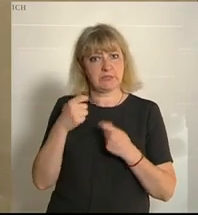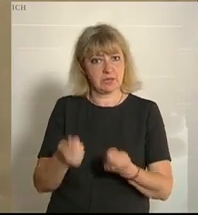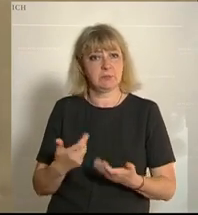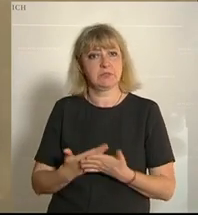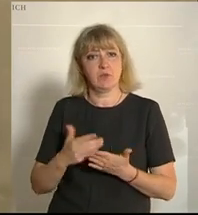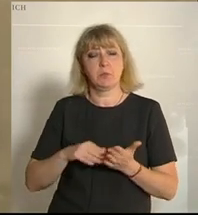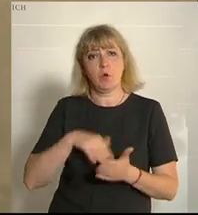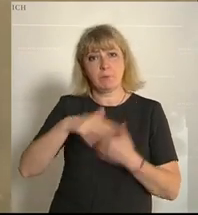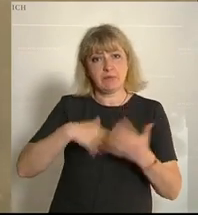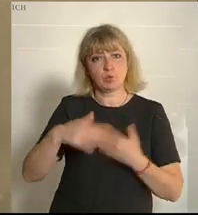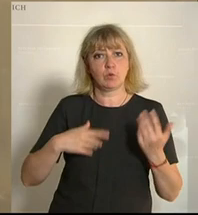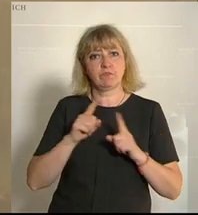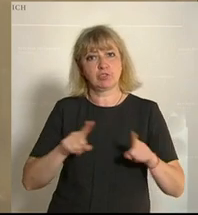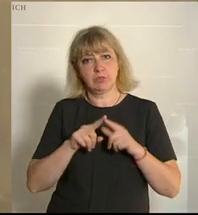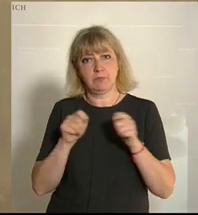verschiedenen Maßnahmen.